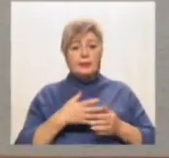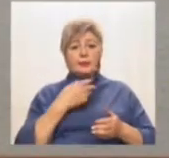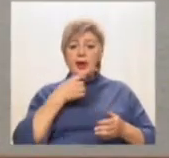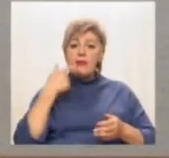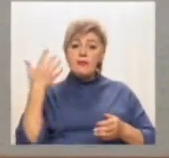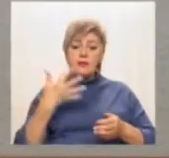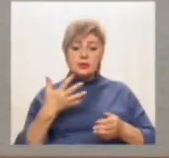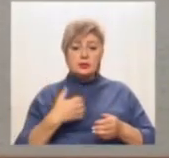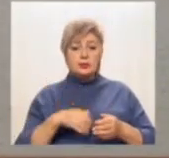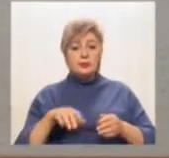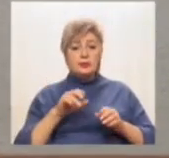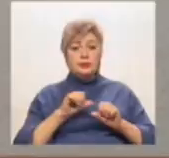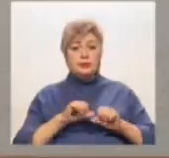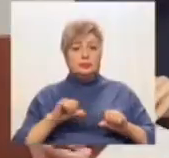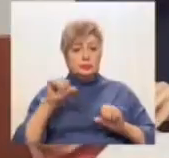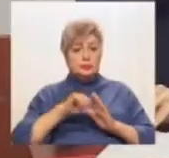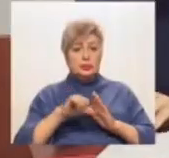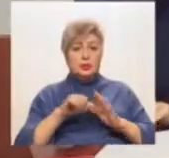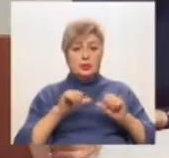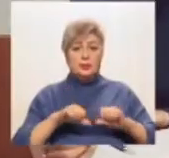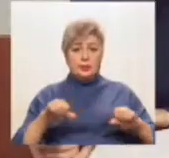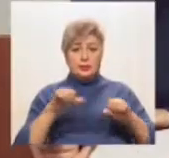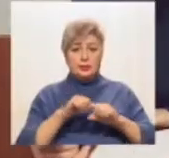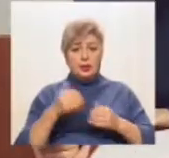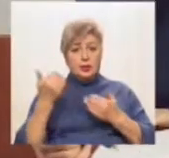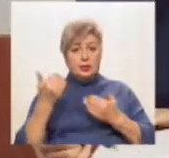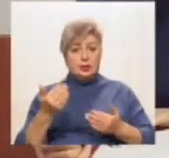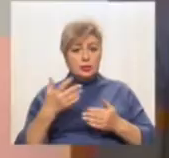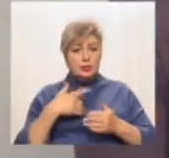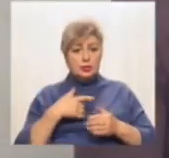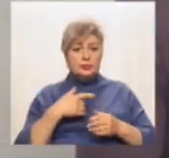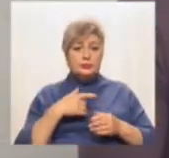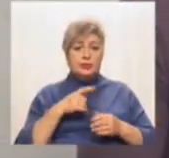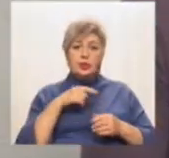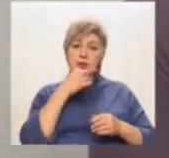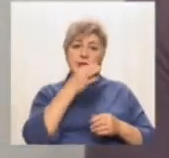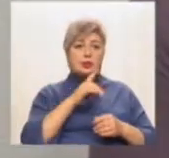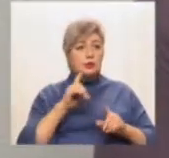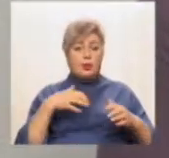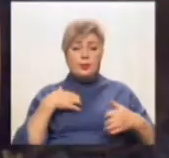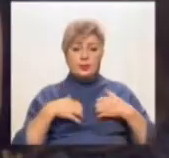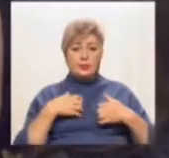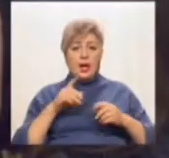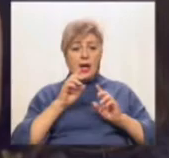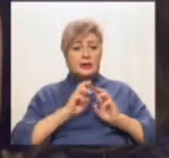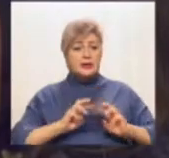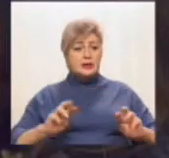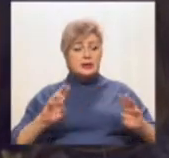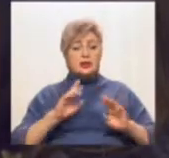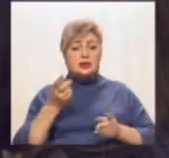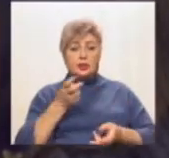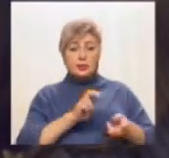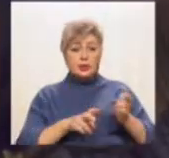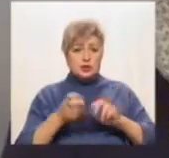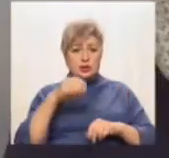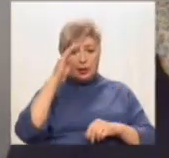гуманітарної політики. Його представники від коментарів відмовилися, сказали, що поспішають. На засідання прийшли батьки дітей, які навчаються у 10